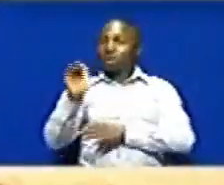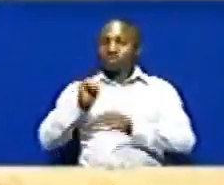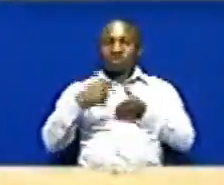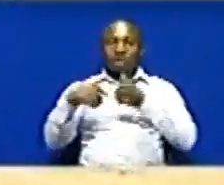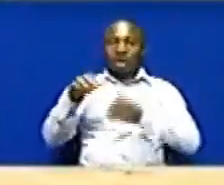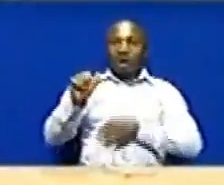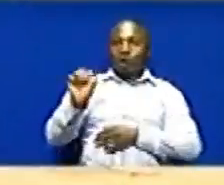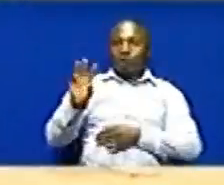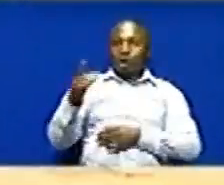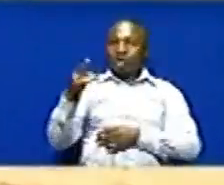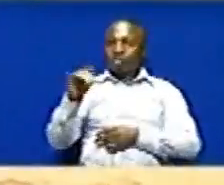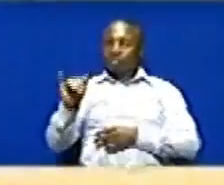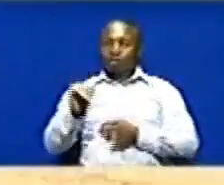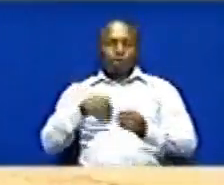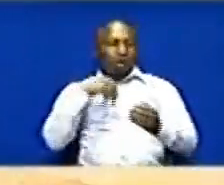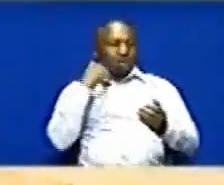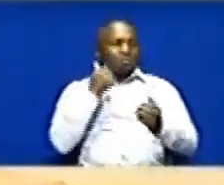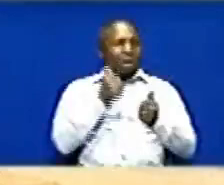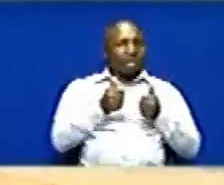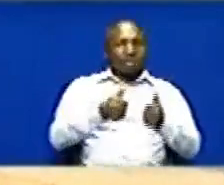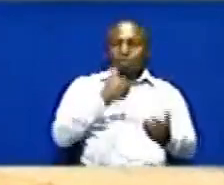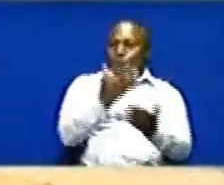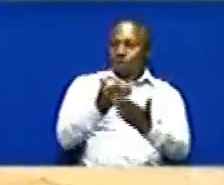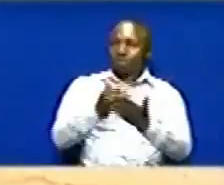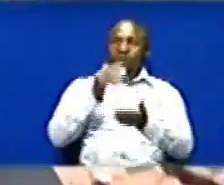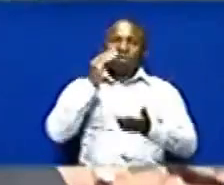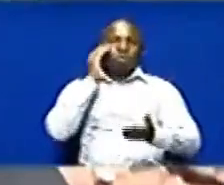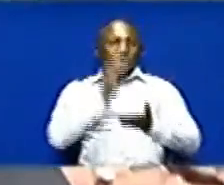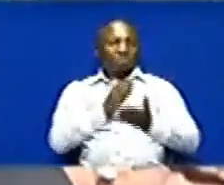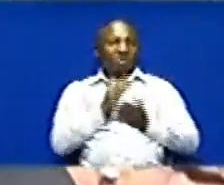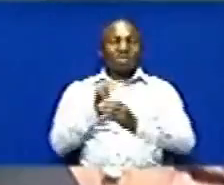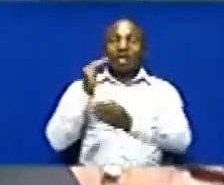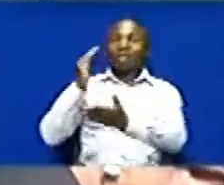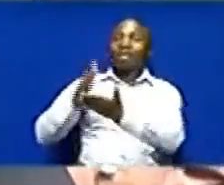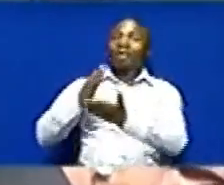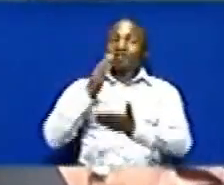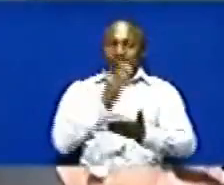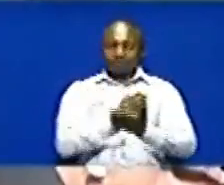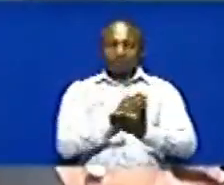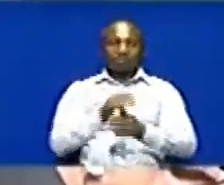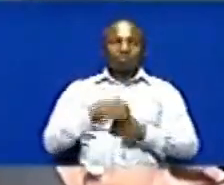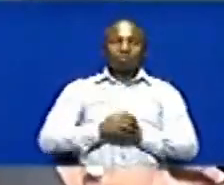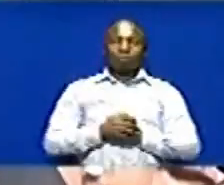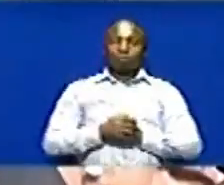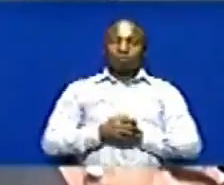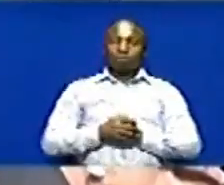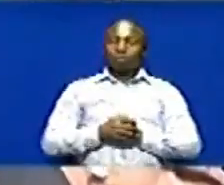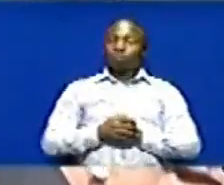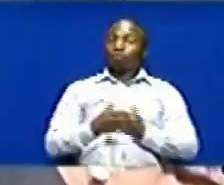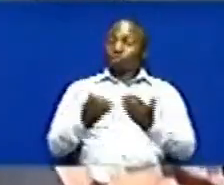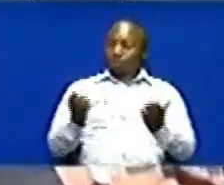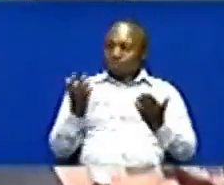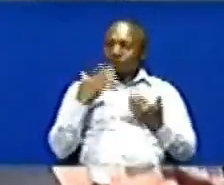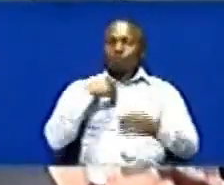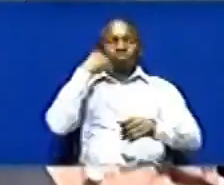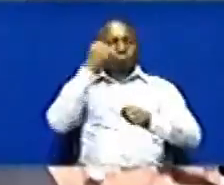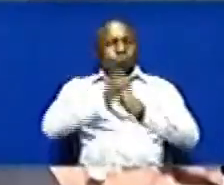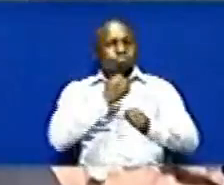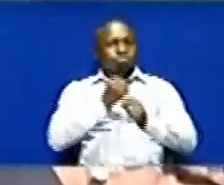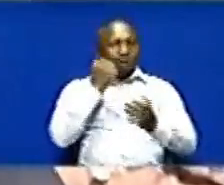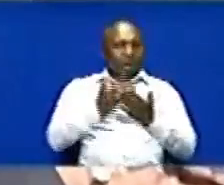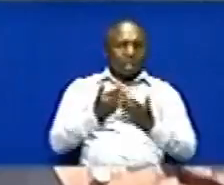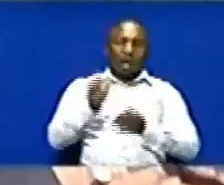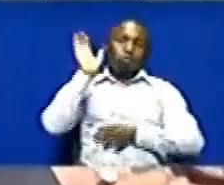Wameahidi kwa rakisha ukamilishaji wa kesi Mdakilati watakia ni kujufanya haraka Kuziskiliza kwa